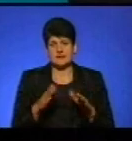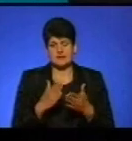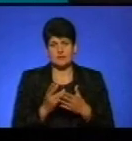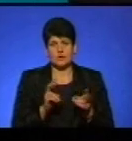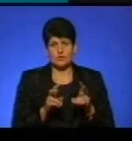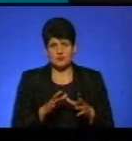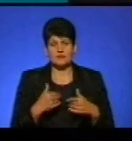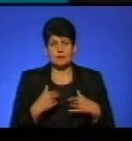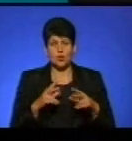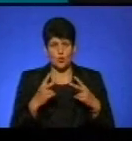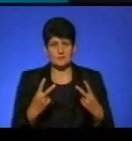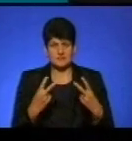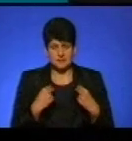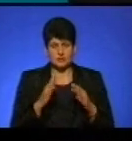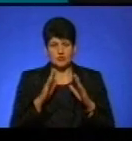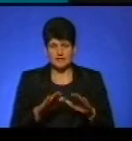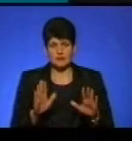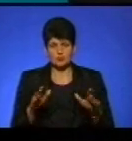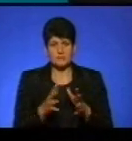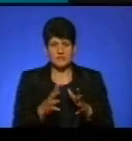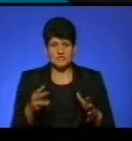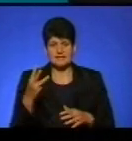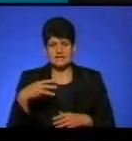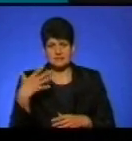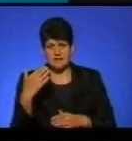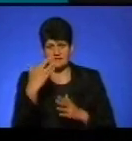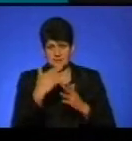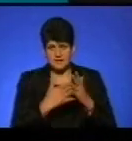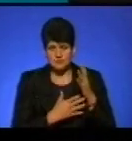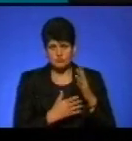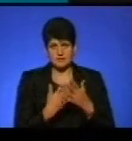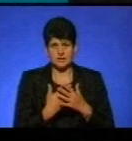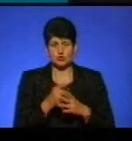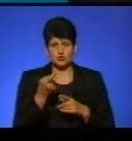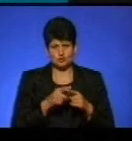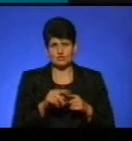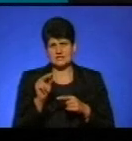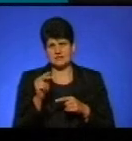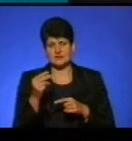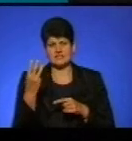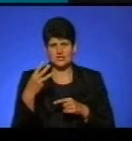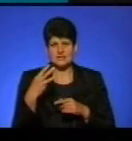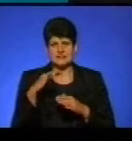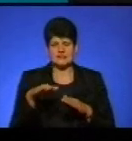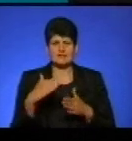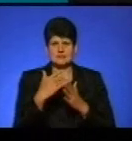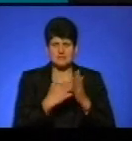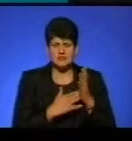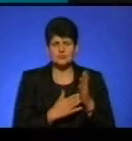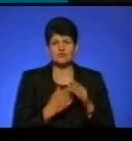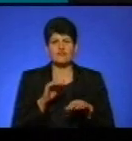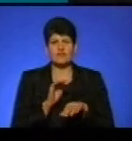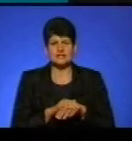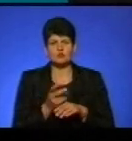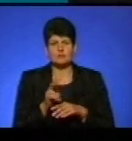Тобто ви нам зараз обіцяєте, якщо дітей буде більше 35 по списку, скажімо так, цю цифру називаємо, чи 30 дітей по списку, чи фактично